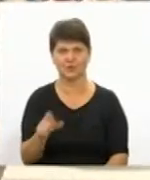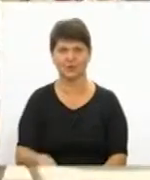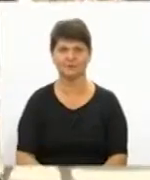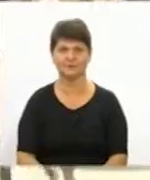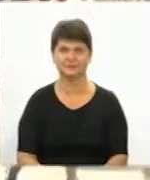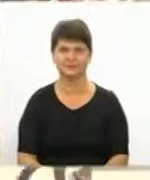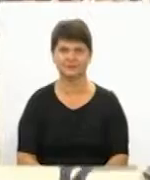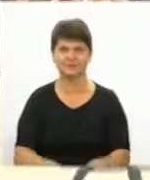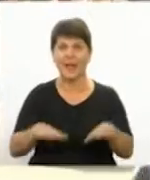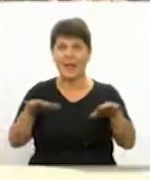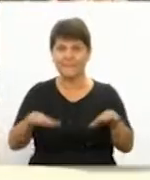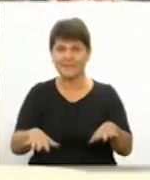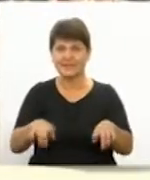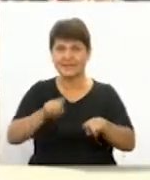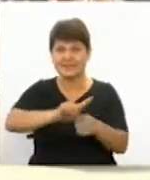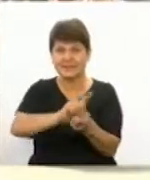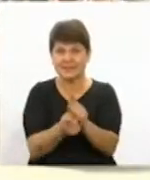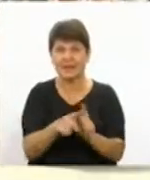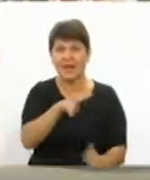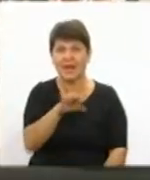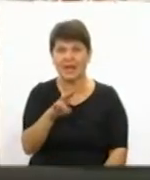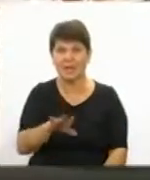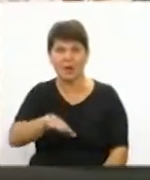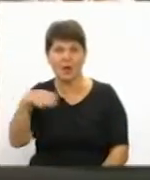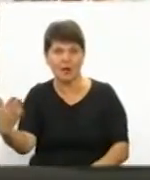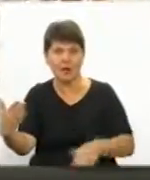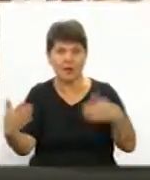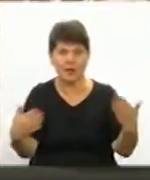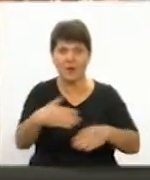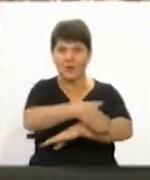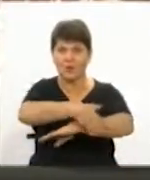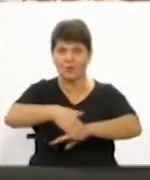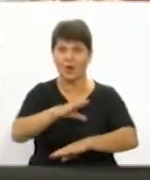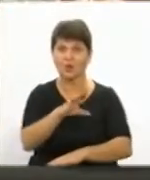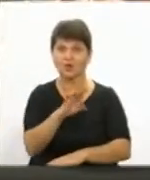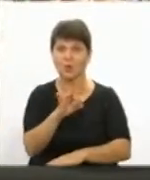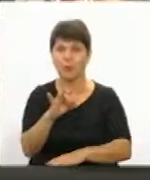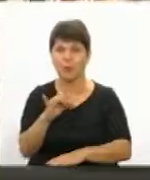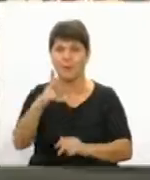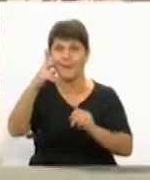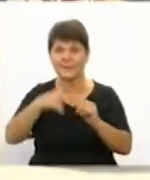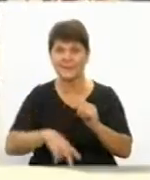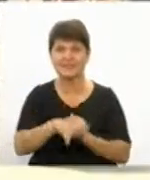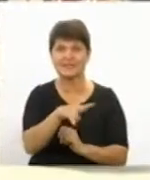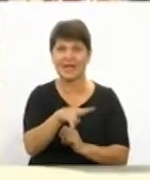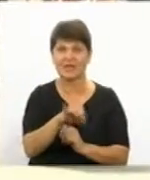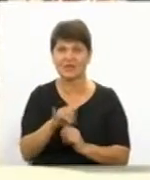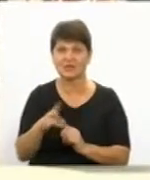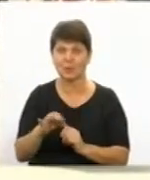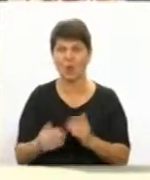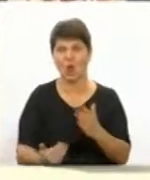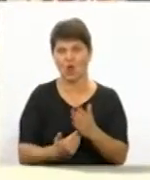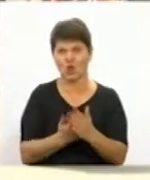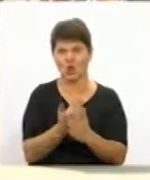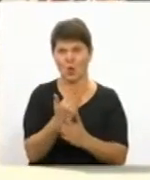На місці ось цих лип по обидва боки вулиці Соборної. Уже наприкінці листопада на початку грудня з'являться нові саджанці. Тут